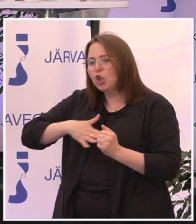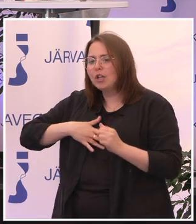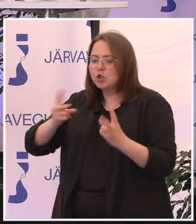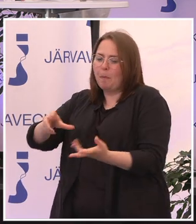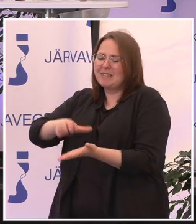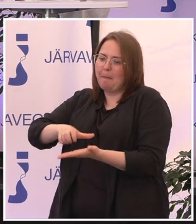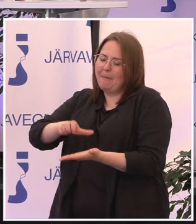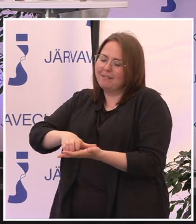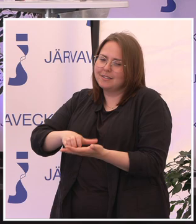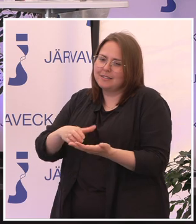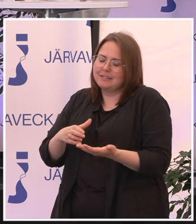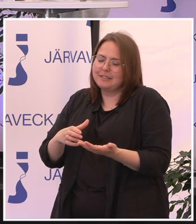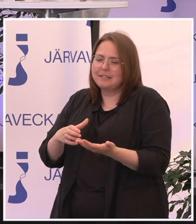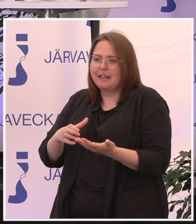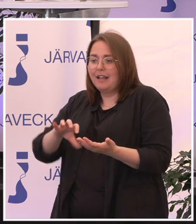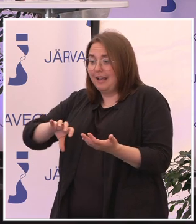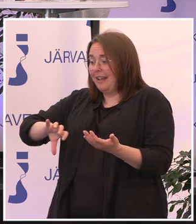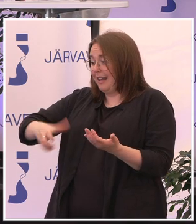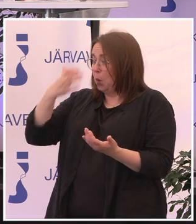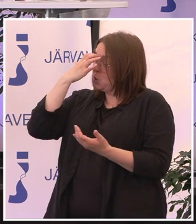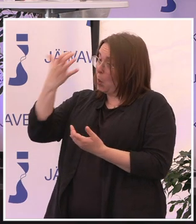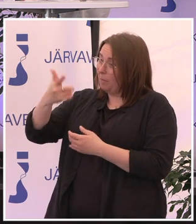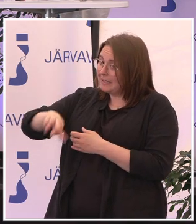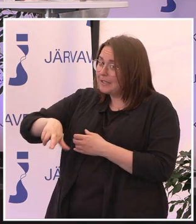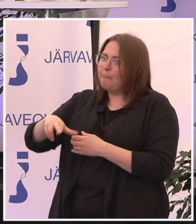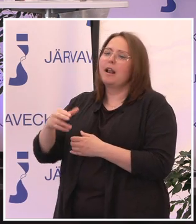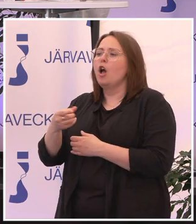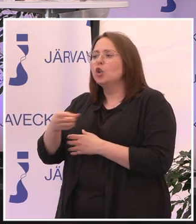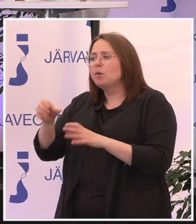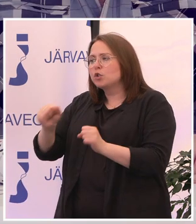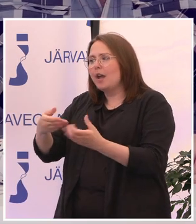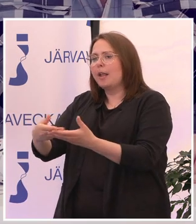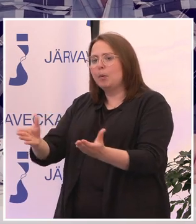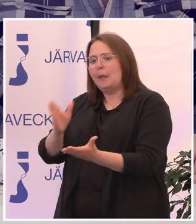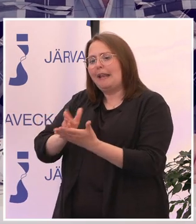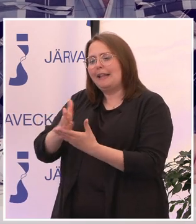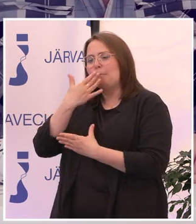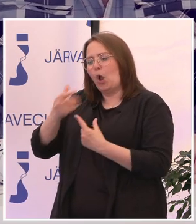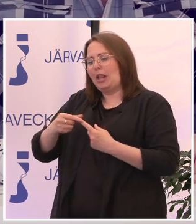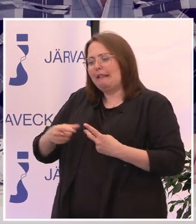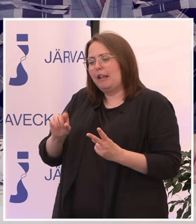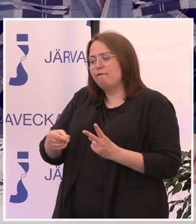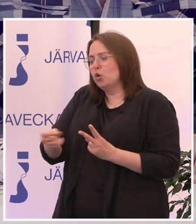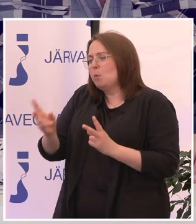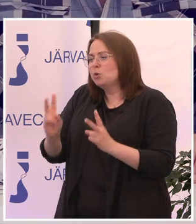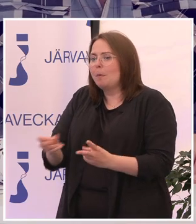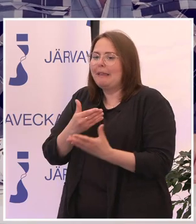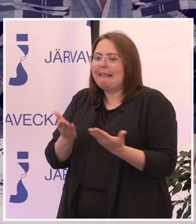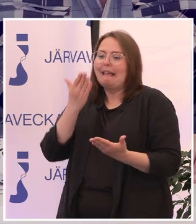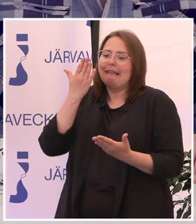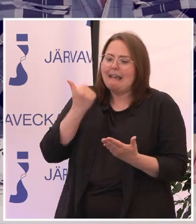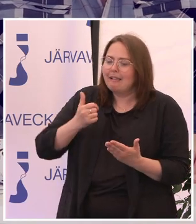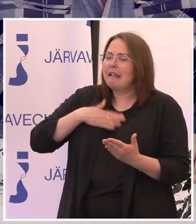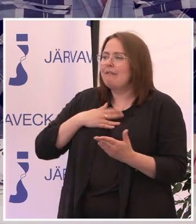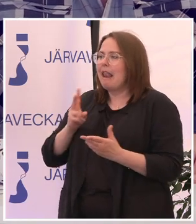region Stockholm då, att de ska erbjuda riktigt bra alternativ för den som inte kan, vill eller